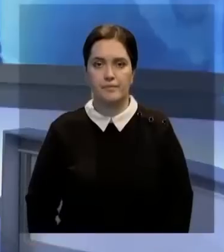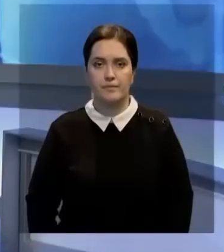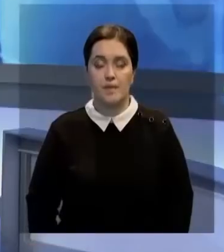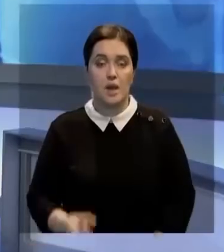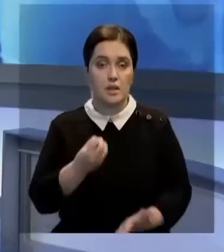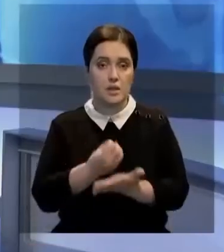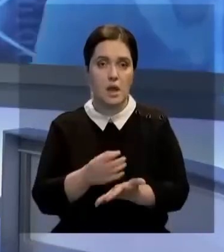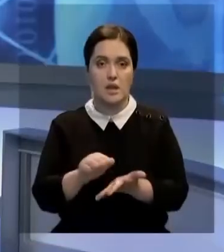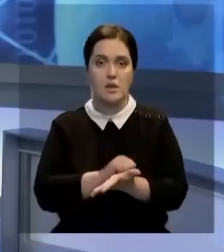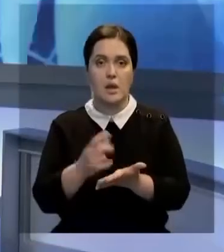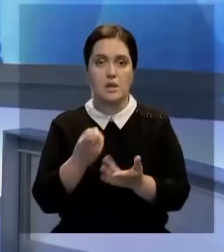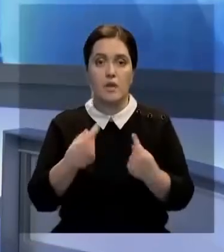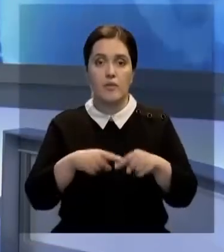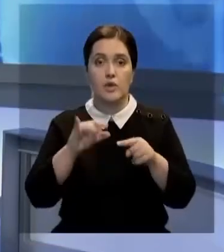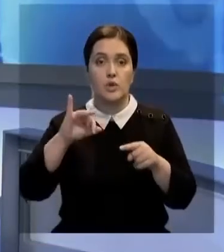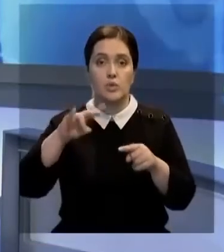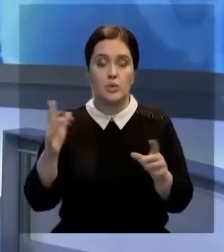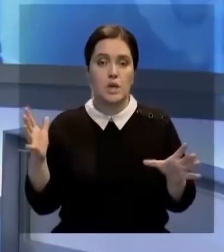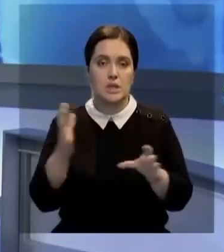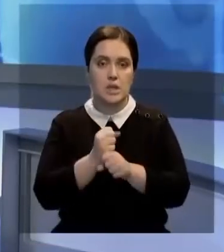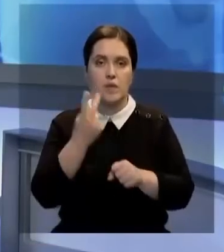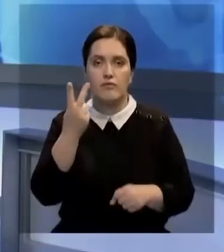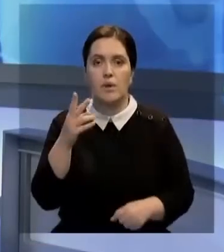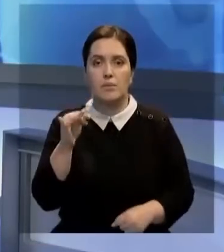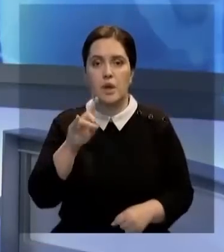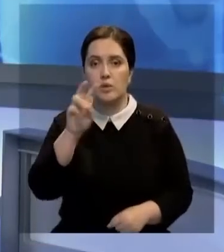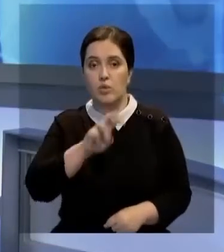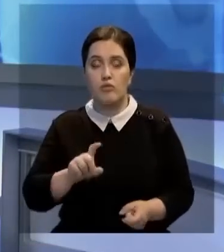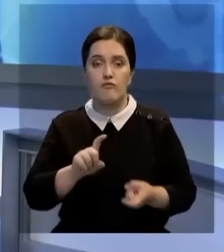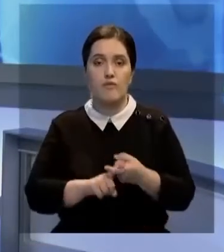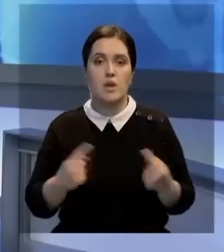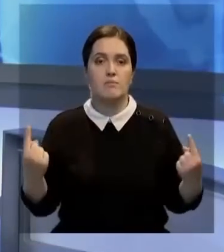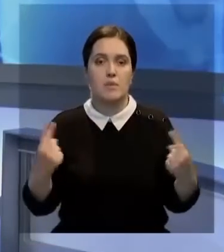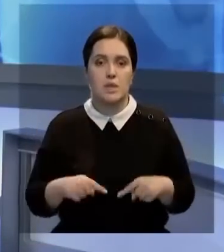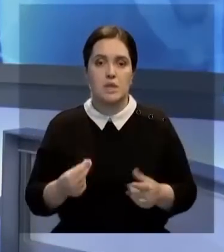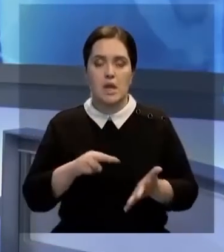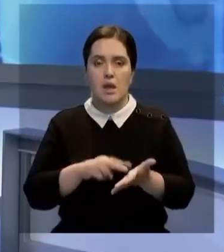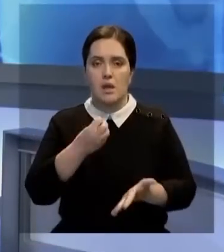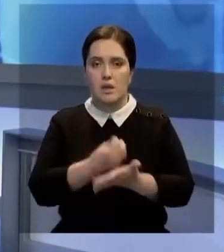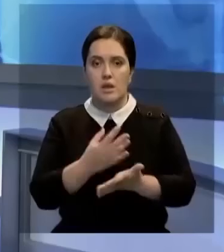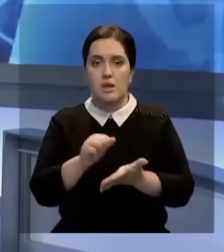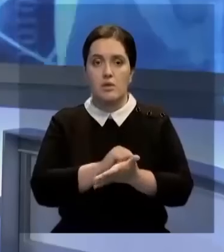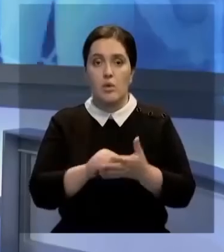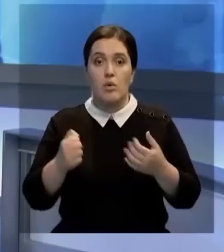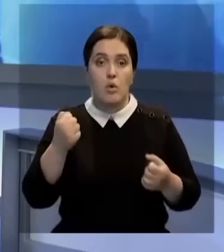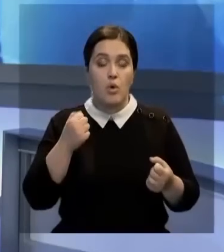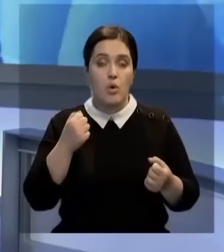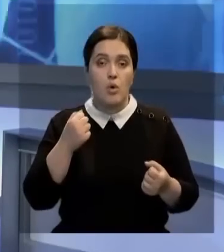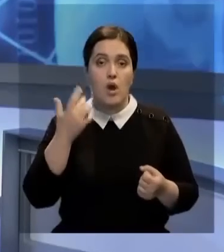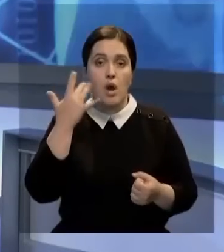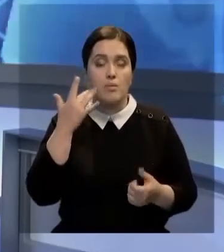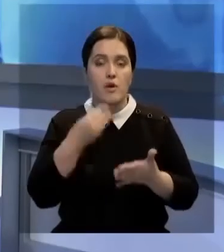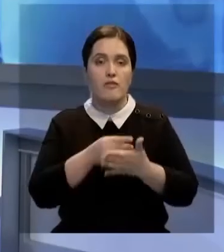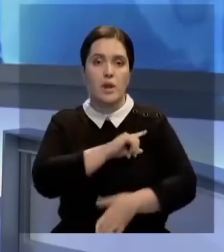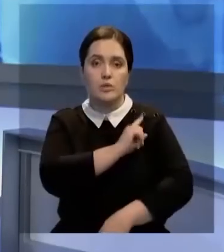Активы Нацфонда Казахстана в июне сократились на 2 миллиарда долларов. Связано это с падением цены акций, укреплением американской